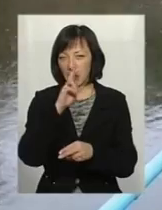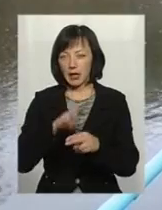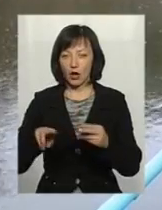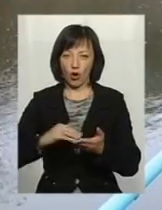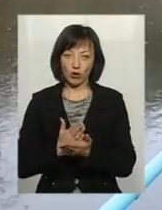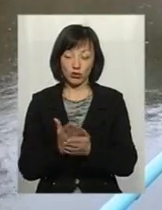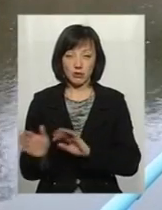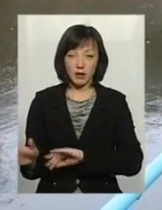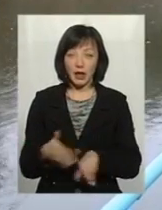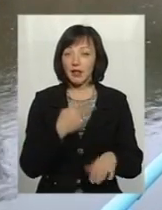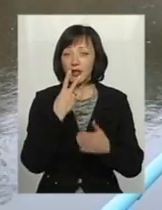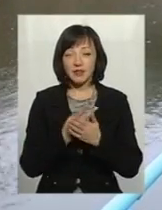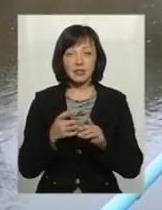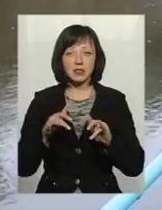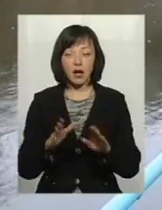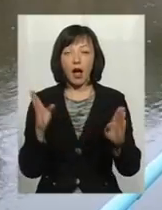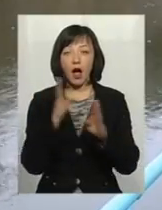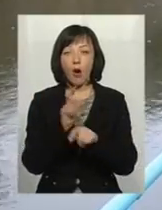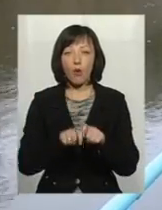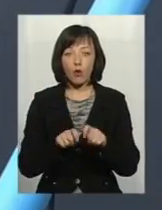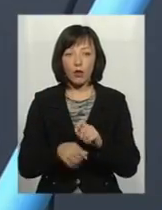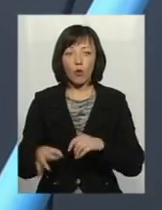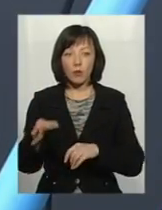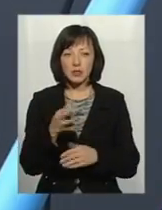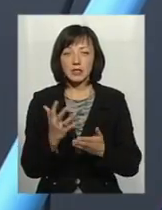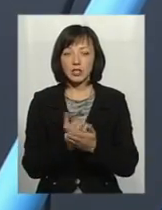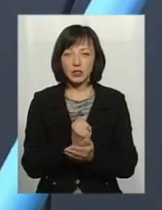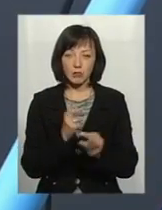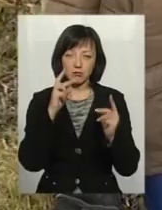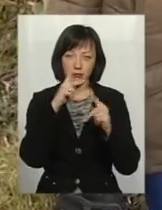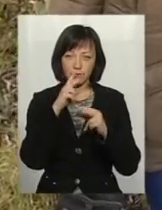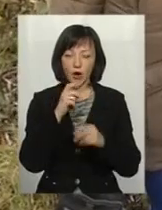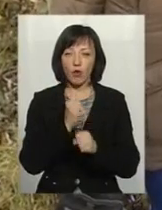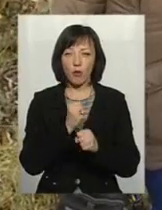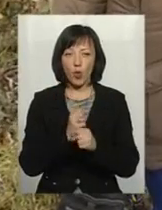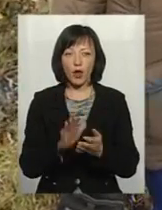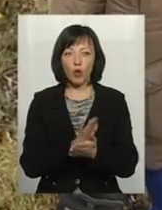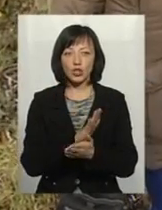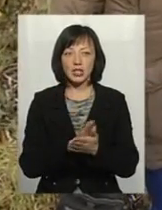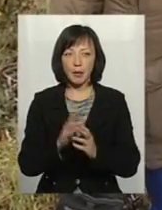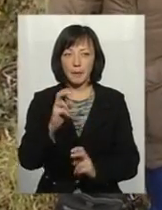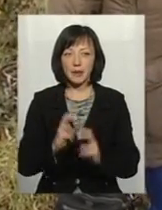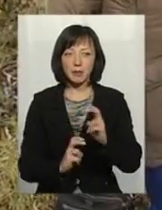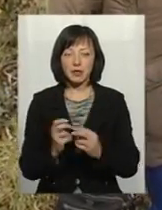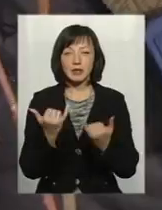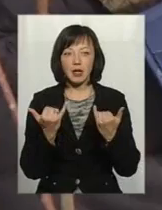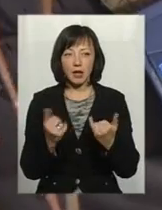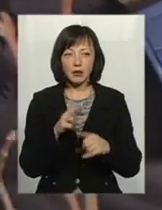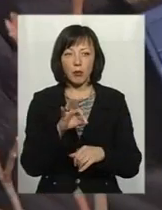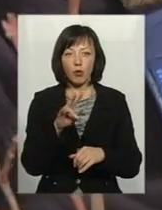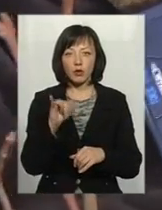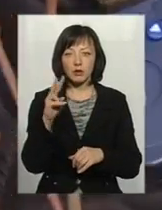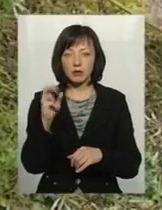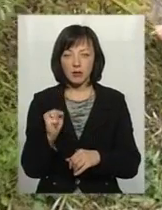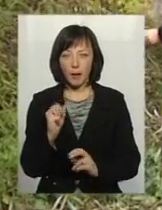Зважаючи на ці заходи, екологи Хмельниччини все ж знайшли огріхи у роботі очисних підприємства. Наразі Понянківський